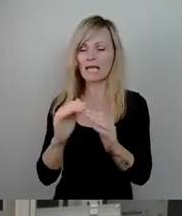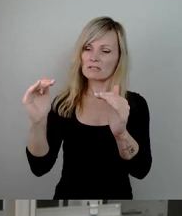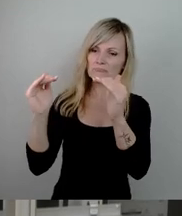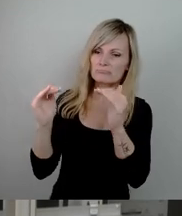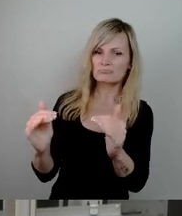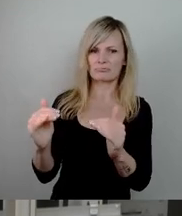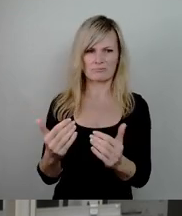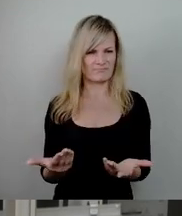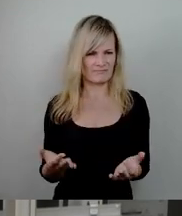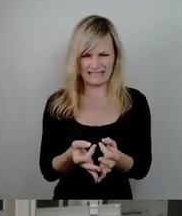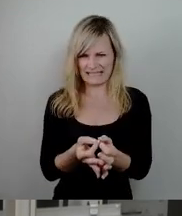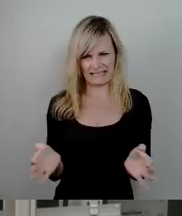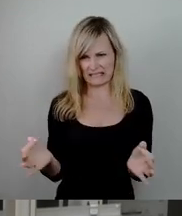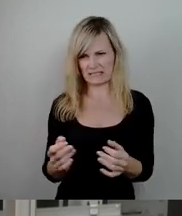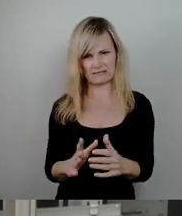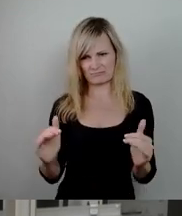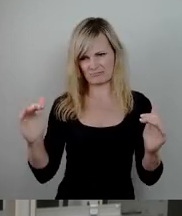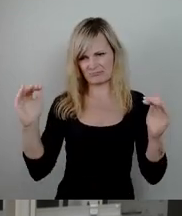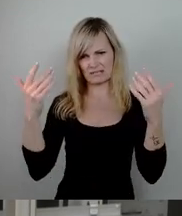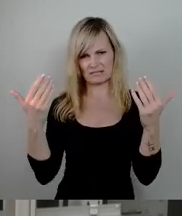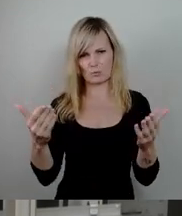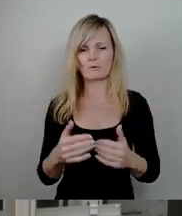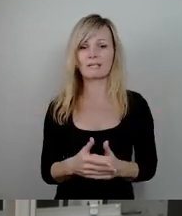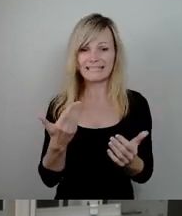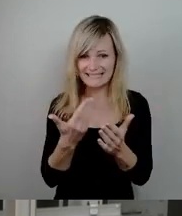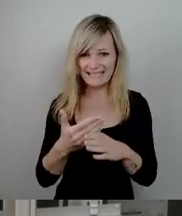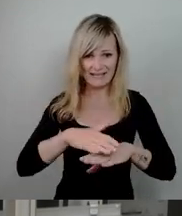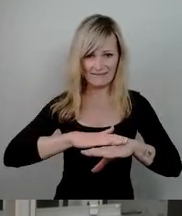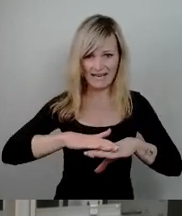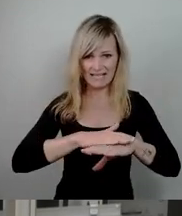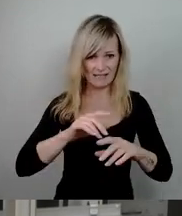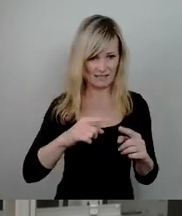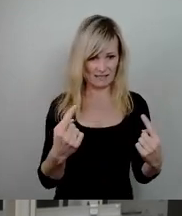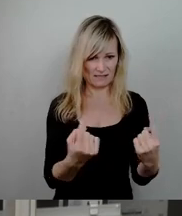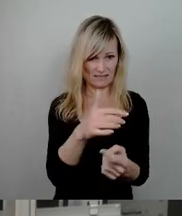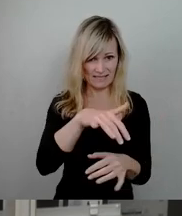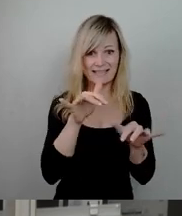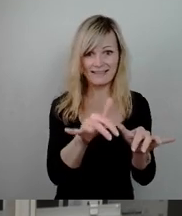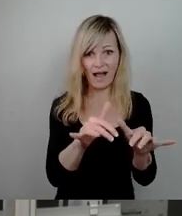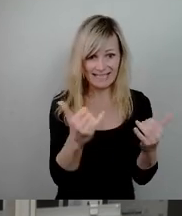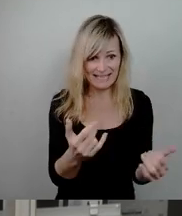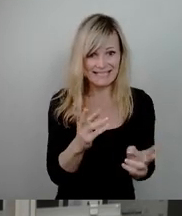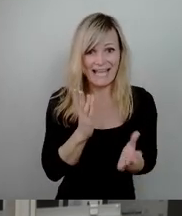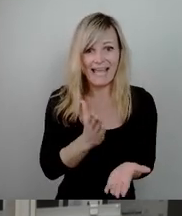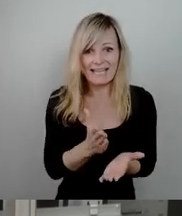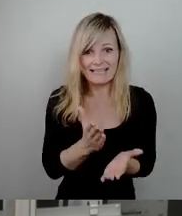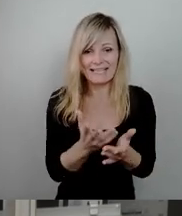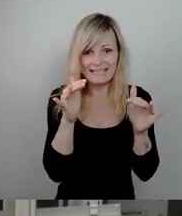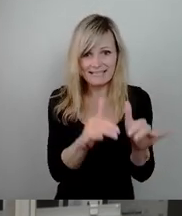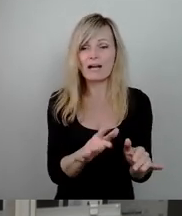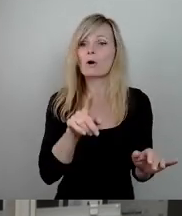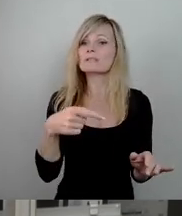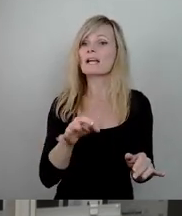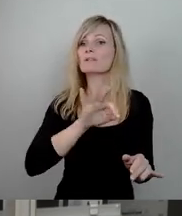Rede. Und jetzt wollen wir noch wieder diese Flächen, die wir jetzt endlich haben und wo dann die WED, wenn wir sie zur Verfügung stellen, das haben wir ja